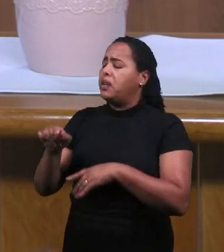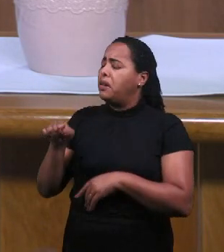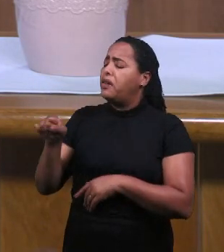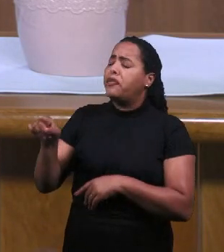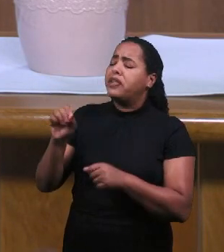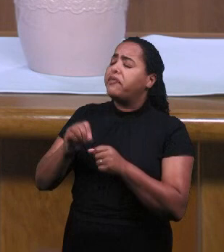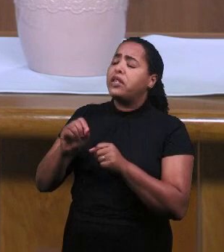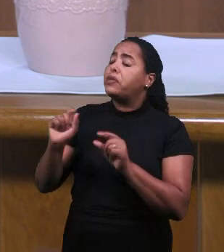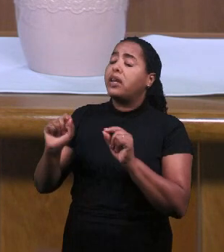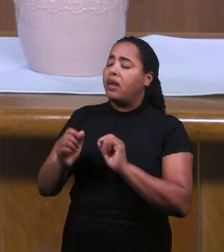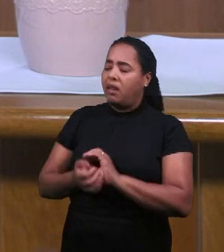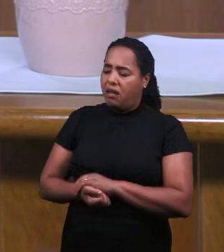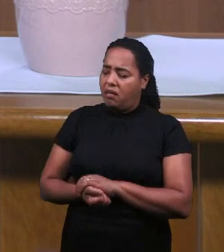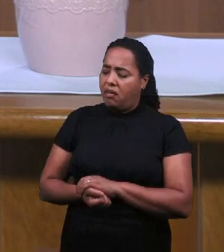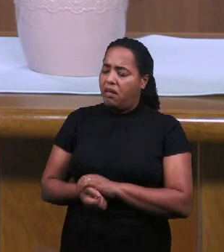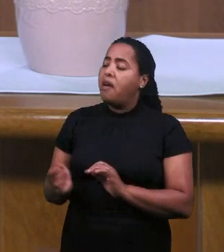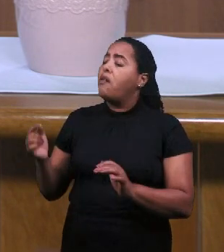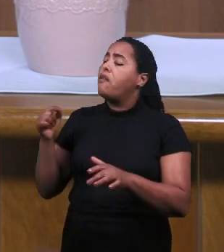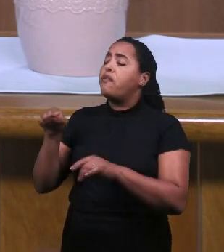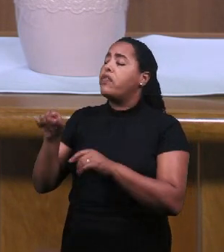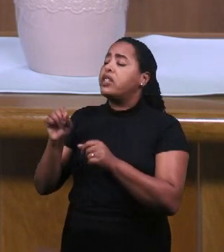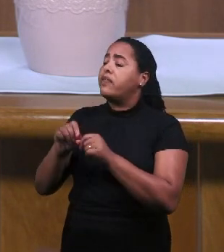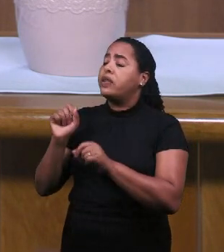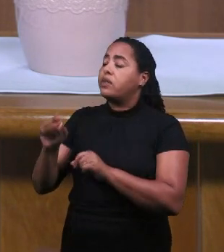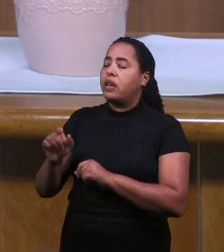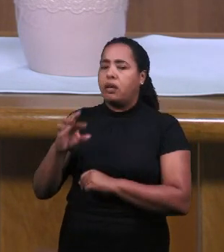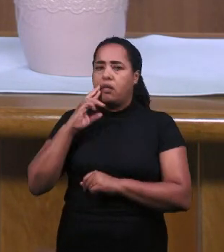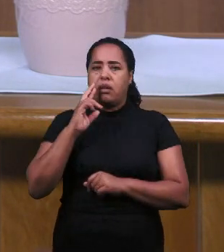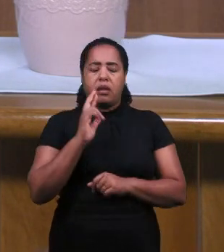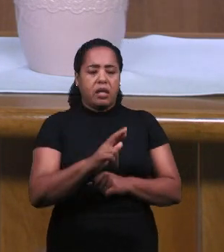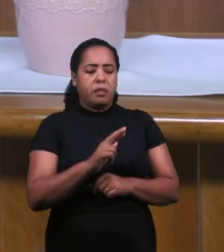Что Ты Здесь Делаешь Он Отвечает